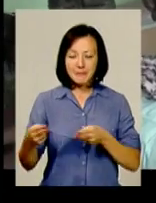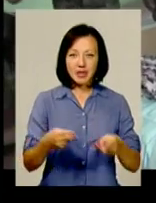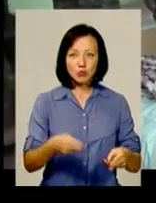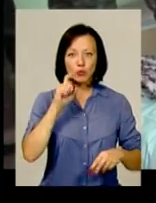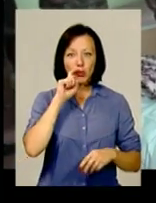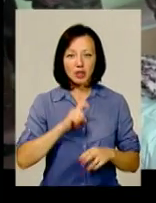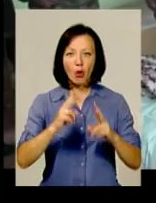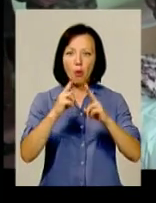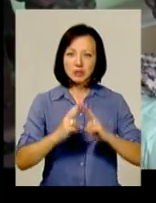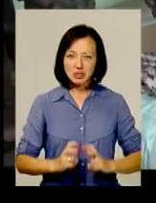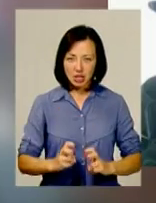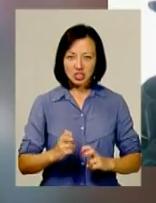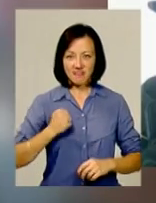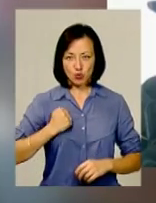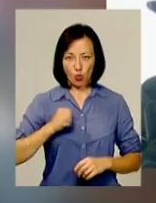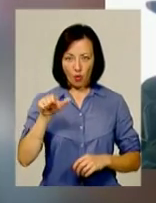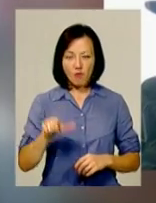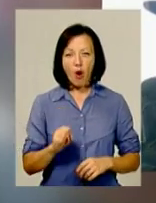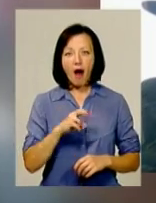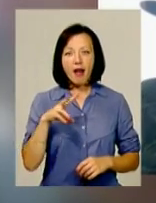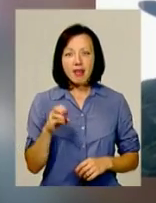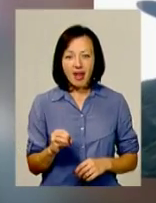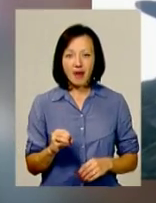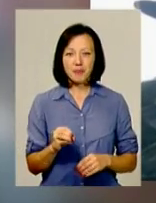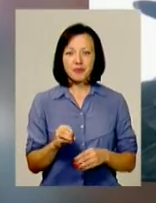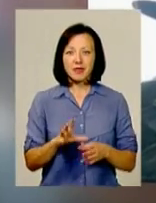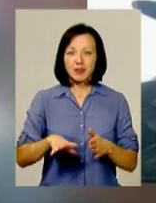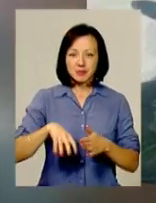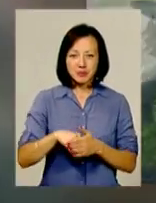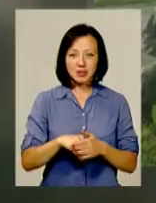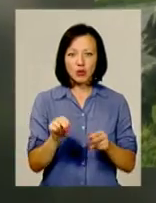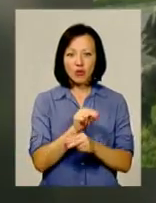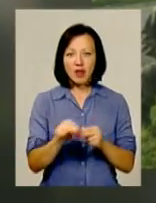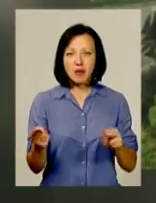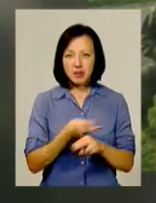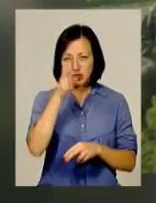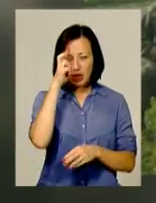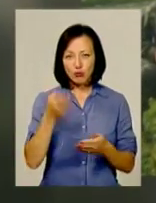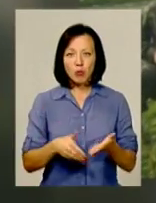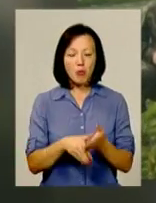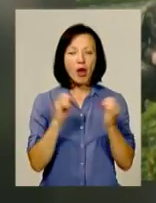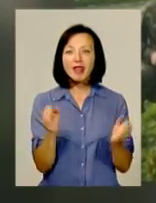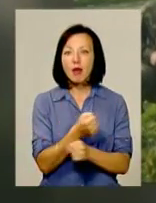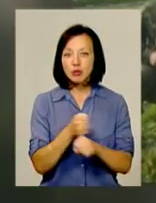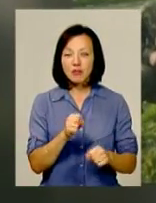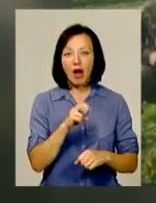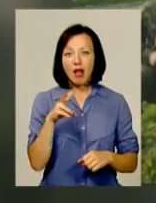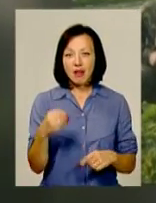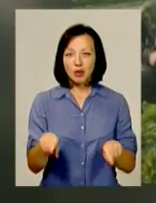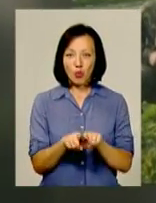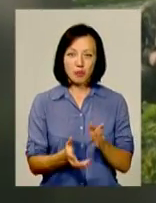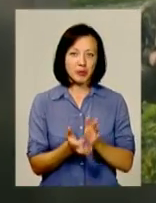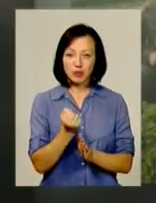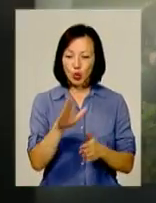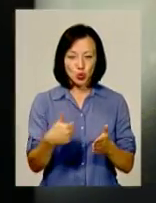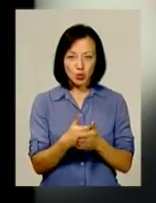Україну, аби обстежити спецпризначенця. Однак потягнути лікування без державної допомоги буде майже неможливо. Але про таку підтримку